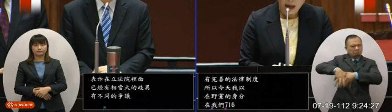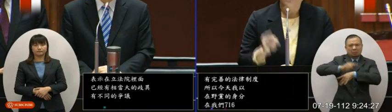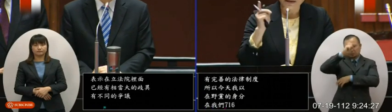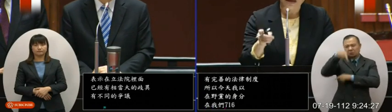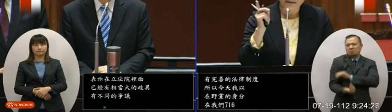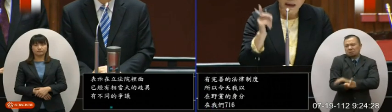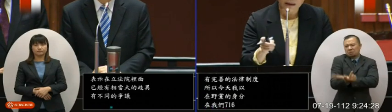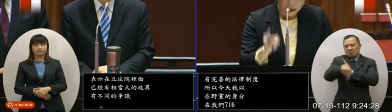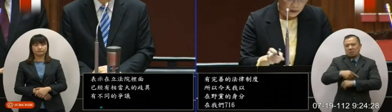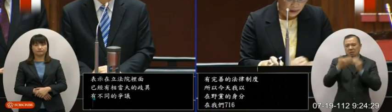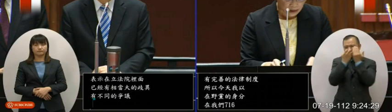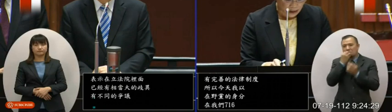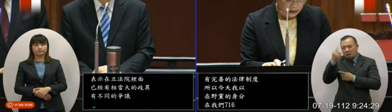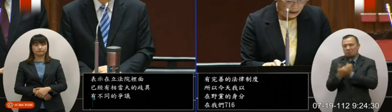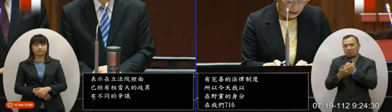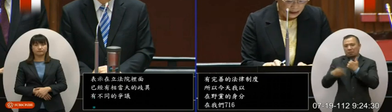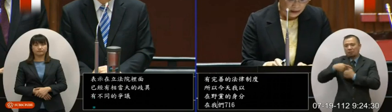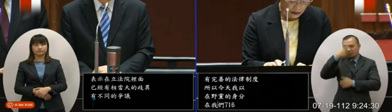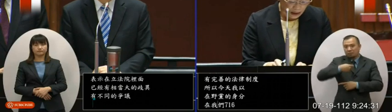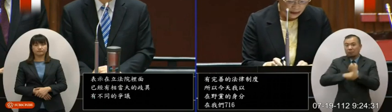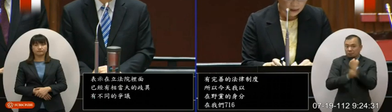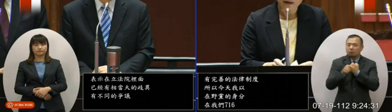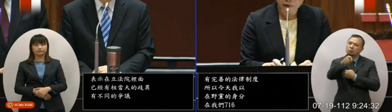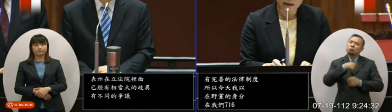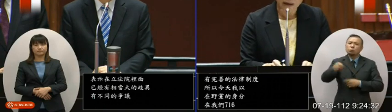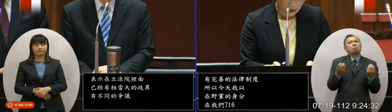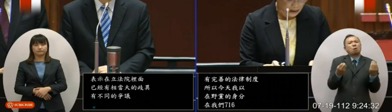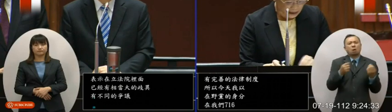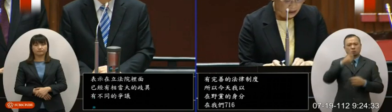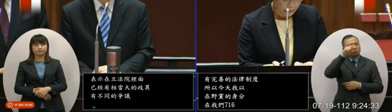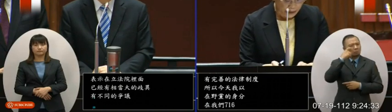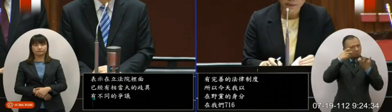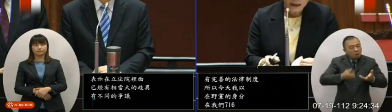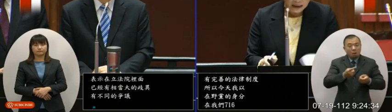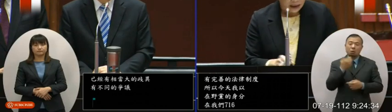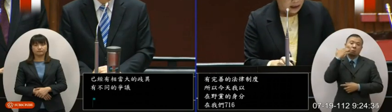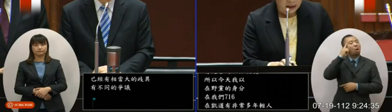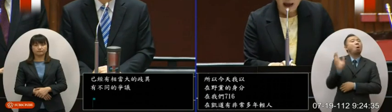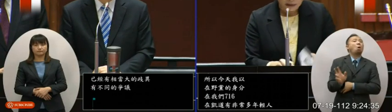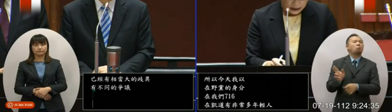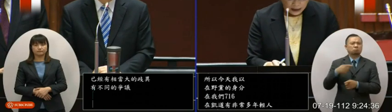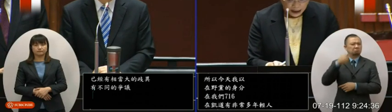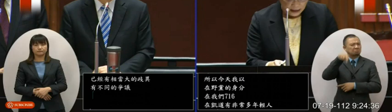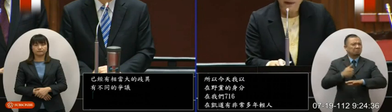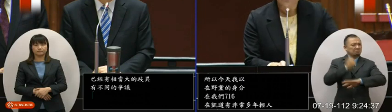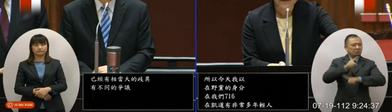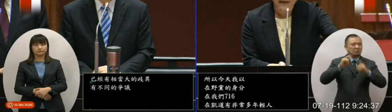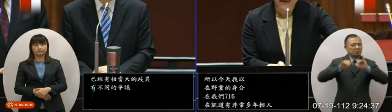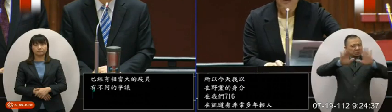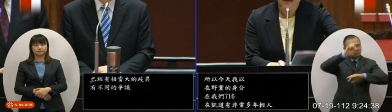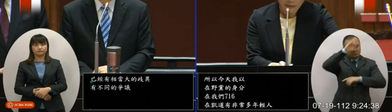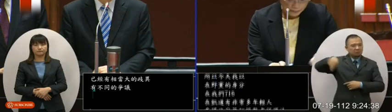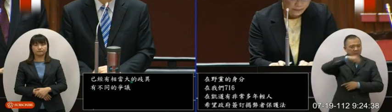保护法希望院长你当天没有去希望你能够了解这个重要性否则对执政党并不是一个很好的一个